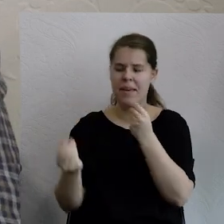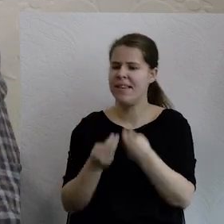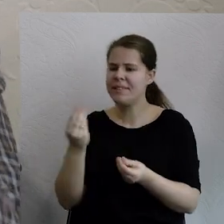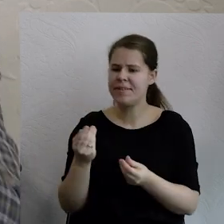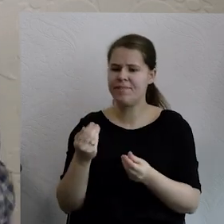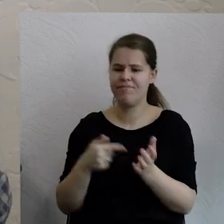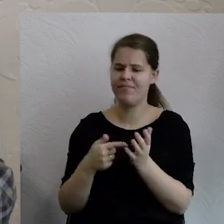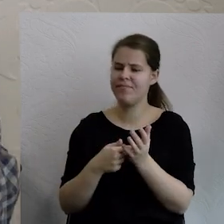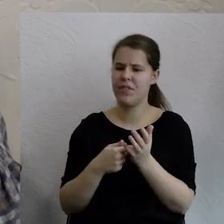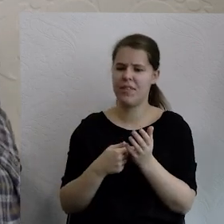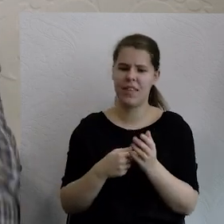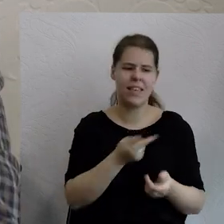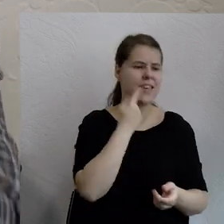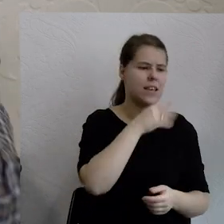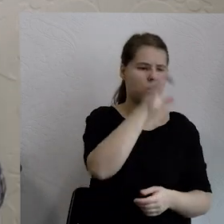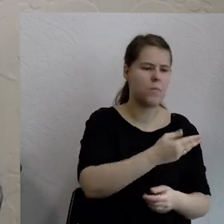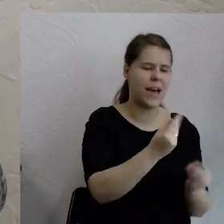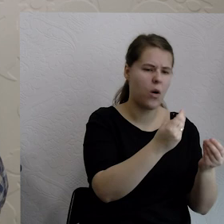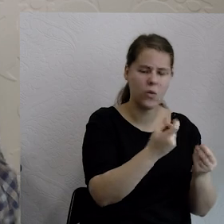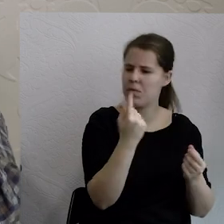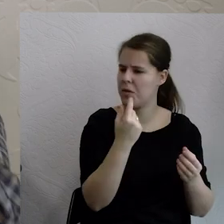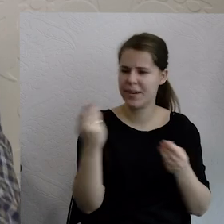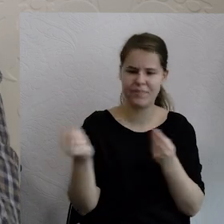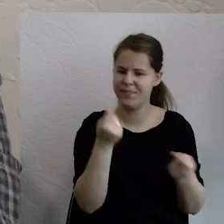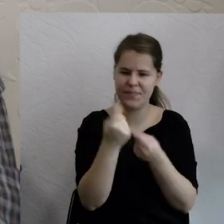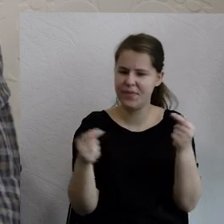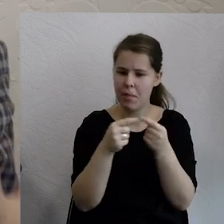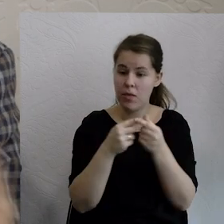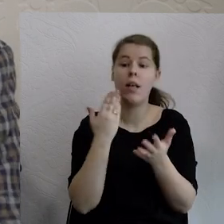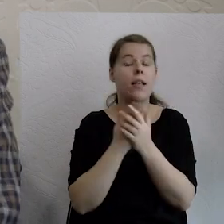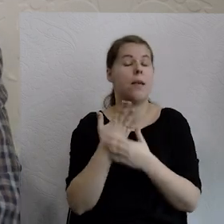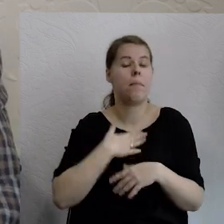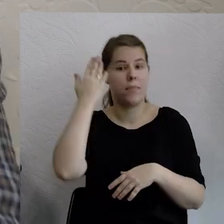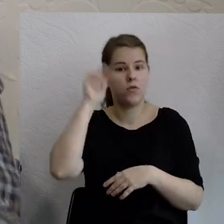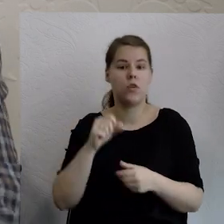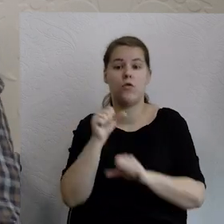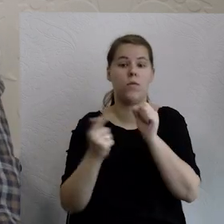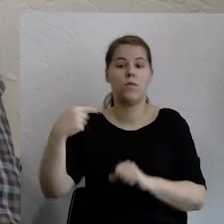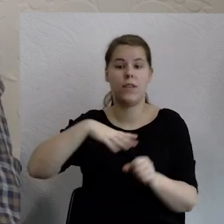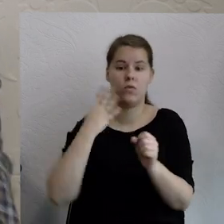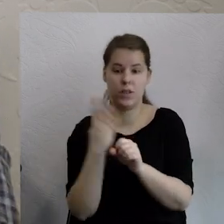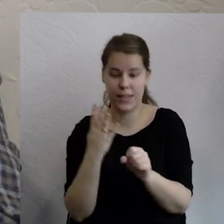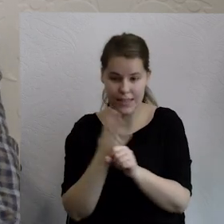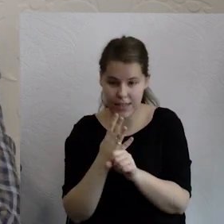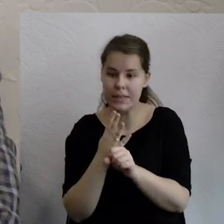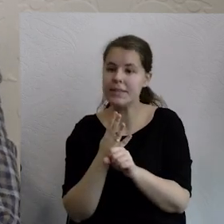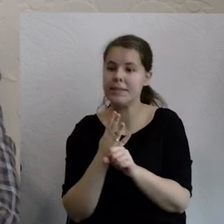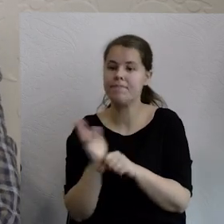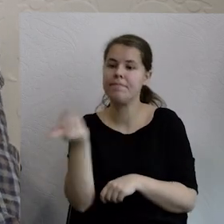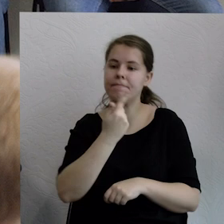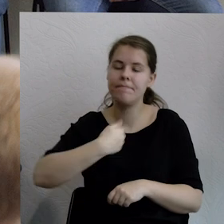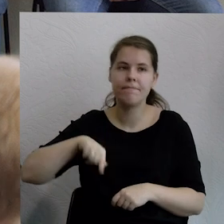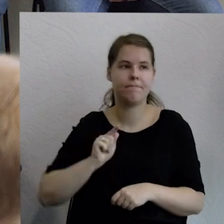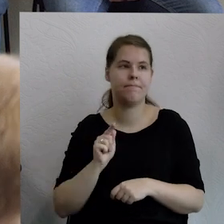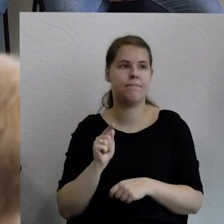się nie uwzględnia i właśnie w tym świecie, w tym 1940 roku, który ma zapewnić możliwość realizacji takich rzeczy, będziemy dysponować,